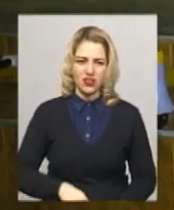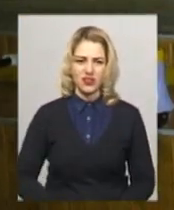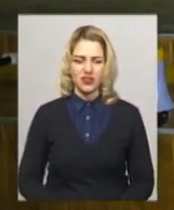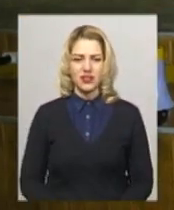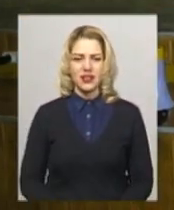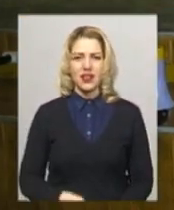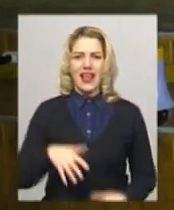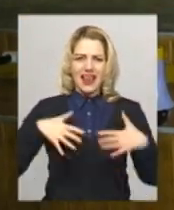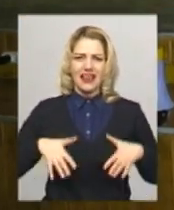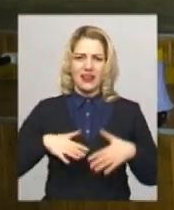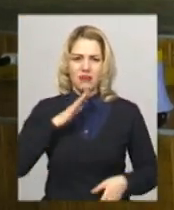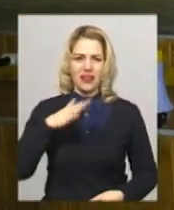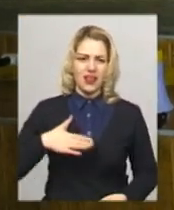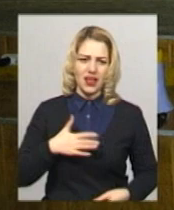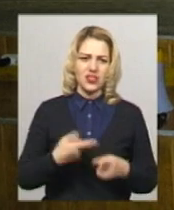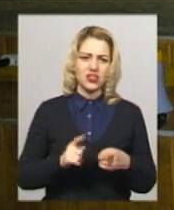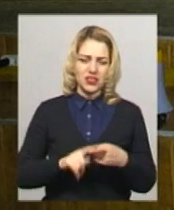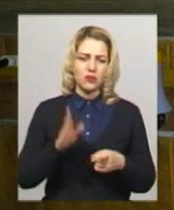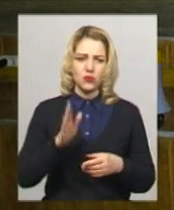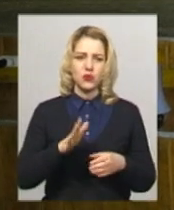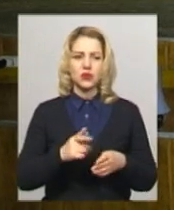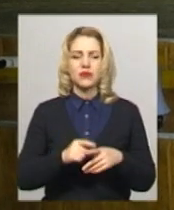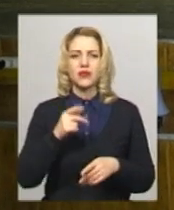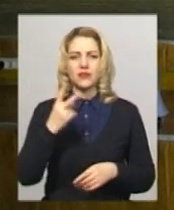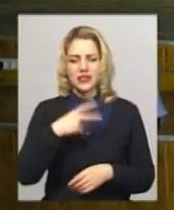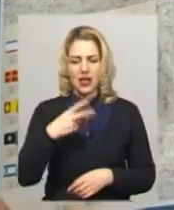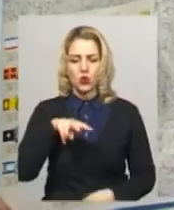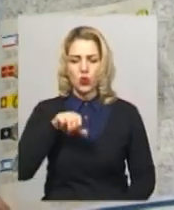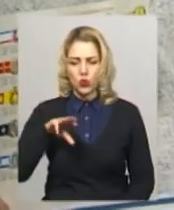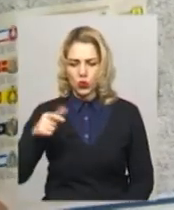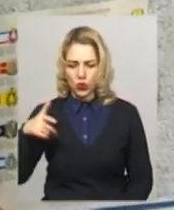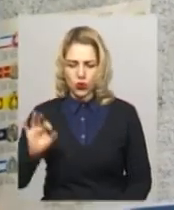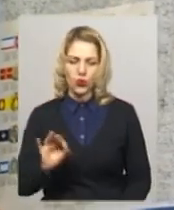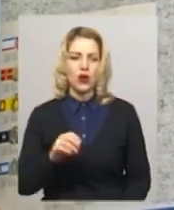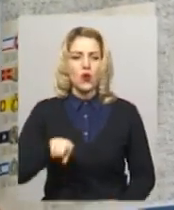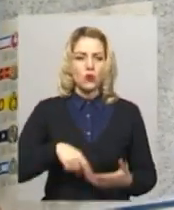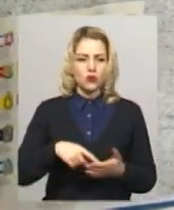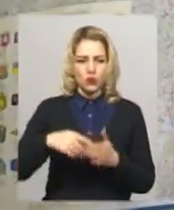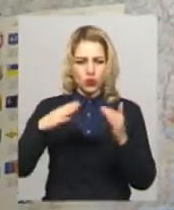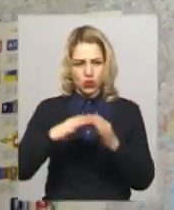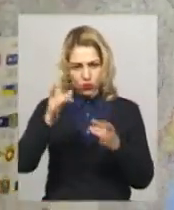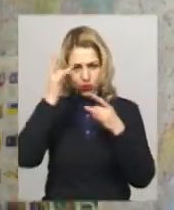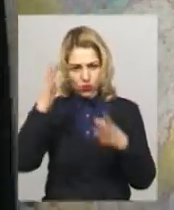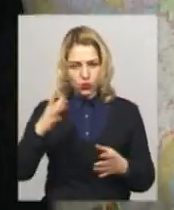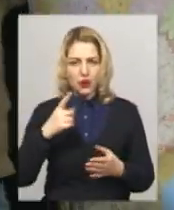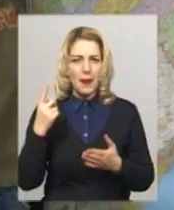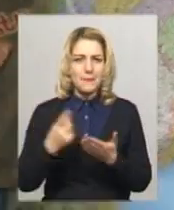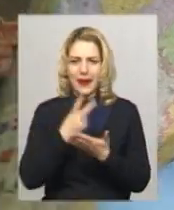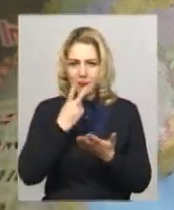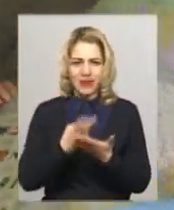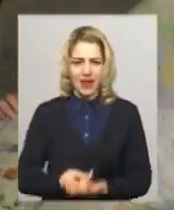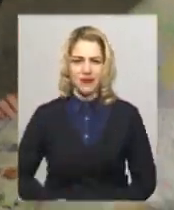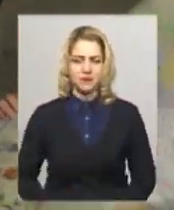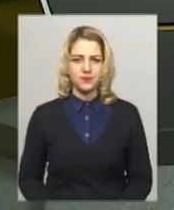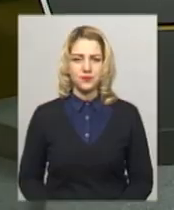Прем'єра монологів війни відбудеться 20 лютого у Хмельницькому міському будинку культури. Тетяна Ворожцова, Олександр Горішевський, новини Поділля,